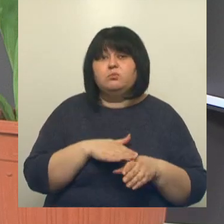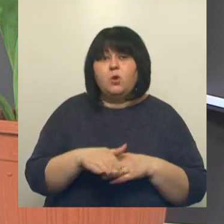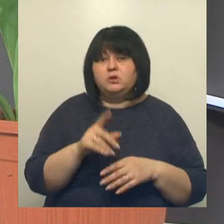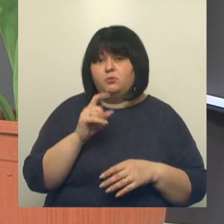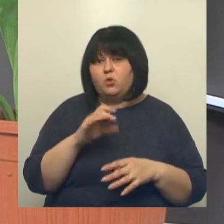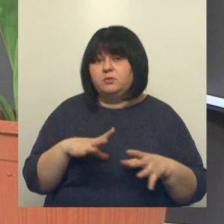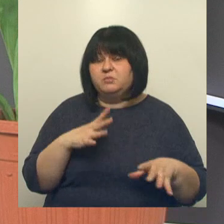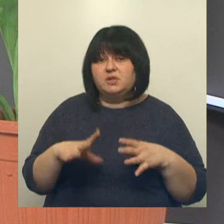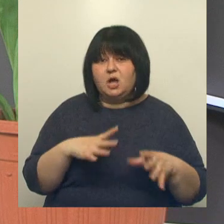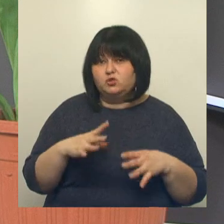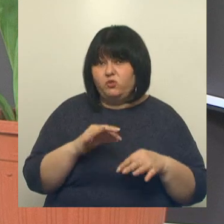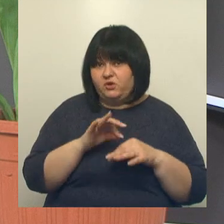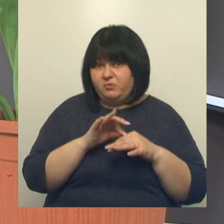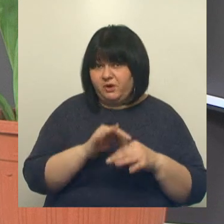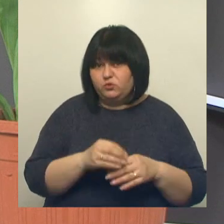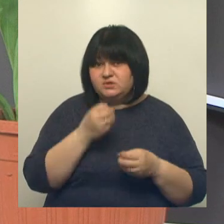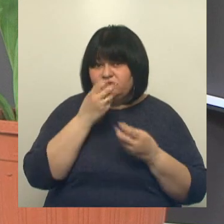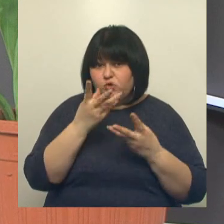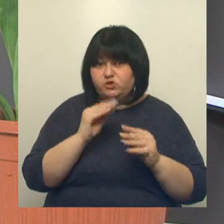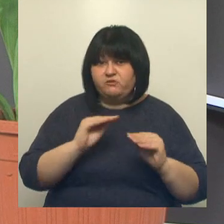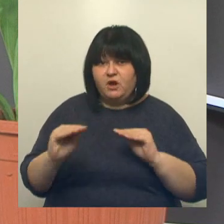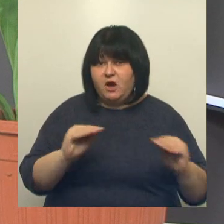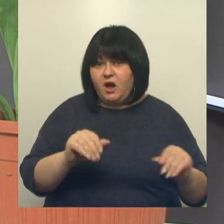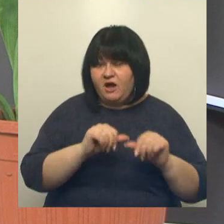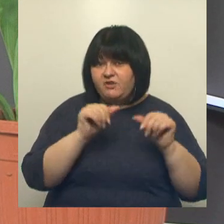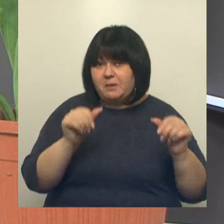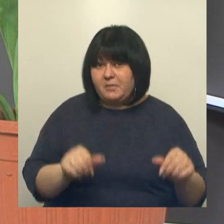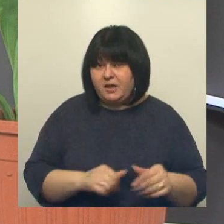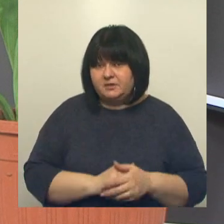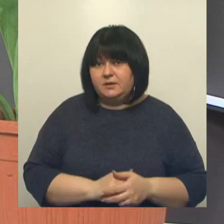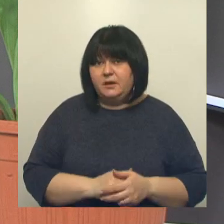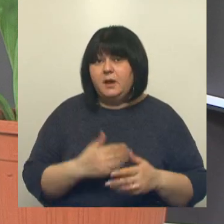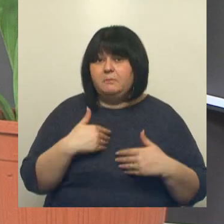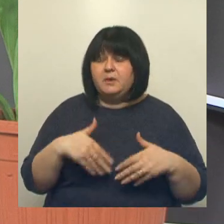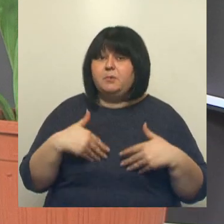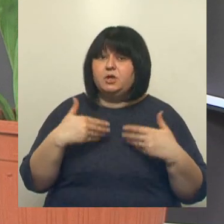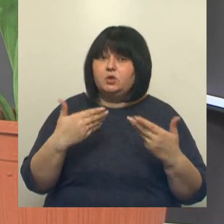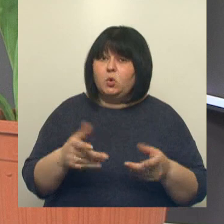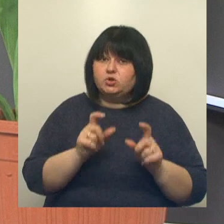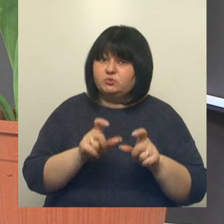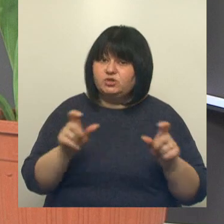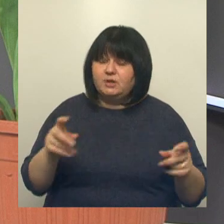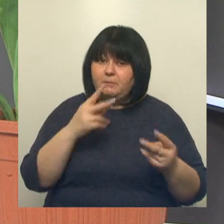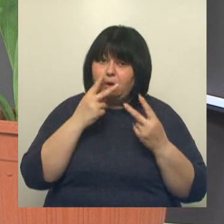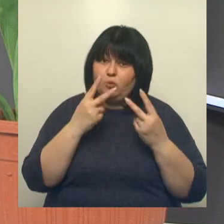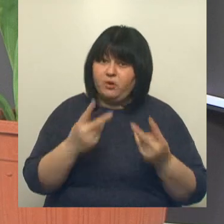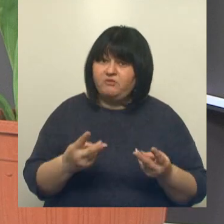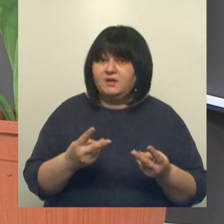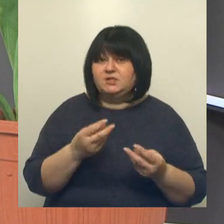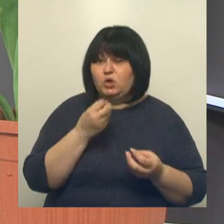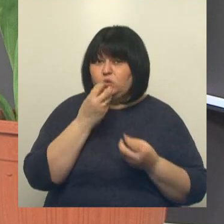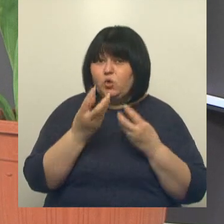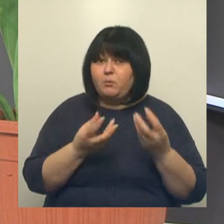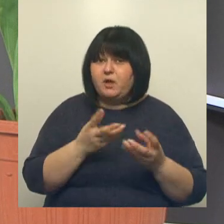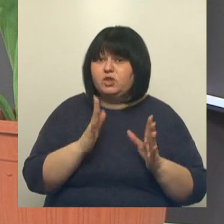подготовка весеннего цветочного оформления. И мы предложим жителям полюбоваться тюльпанами не